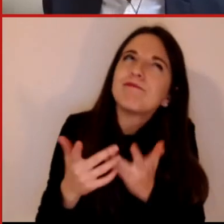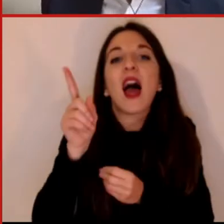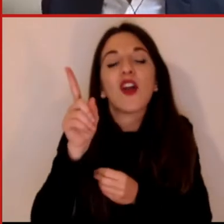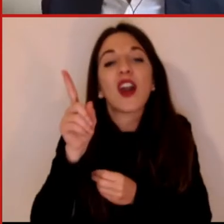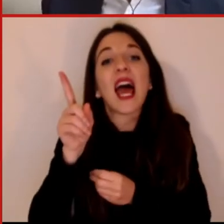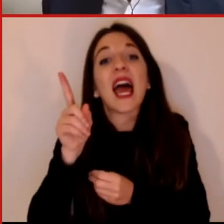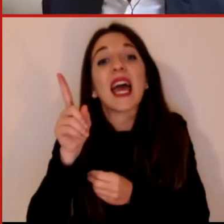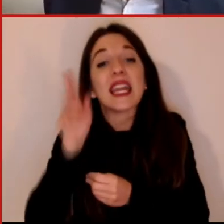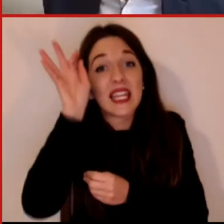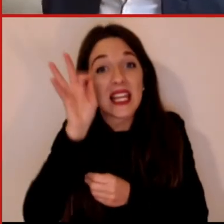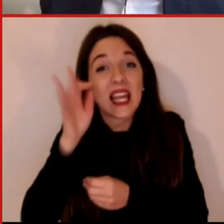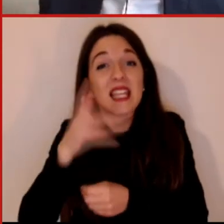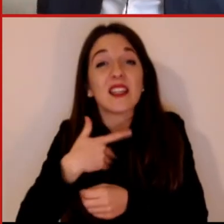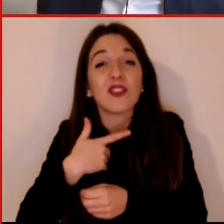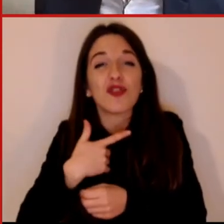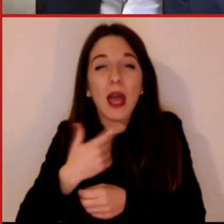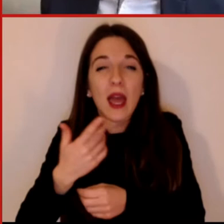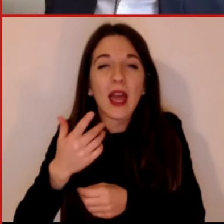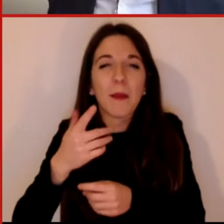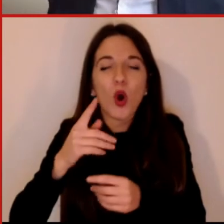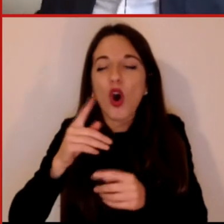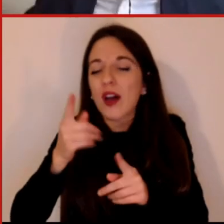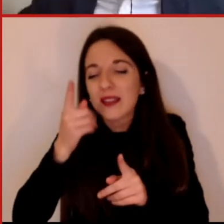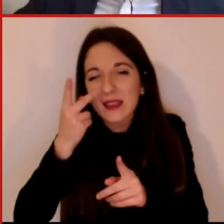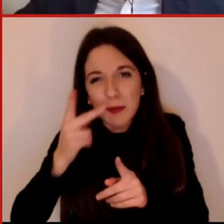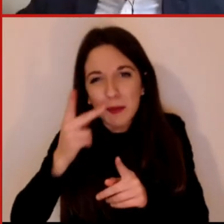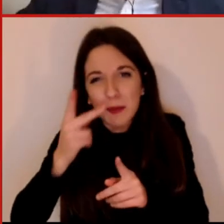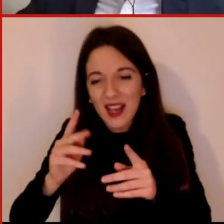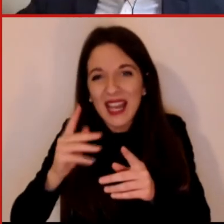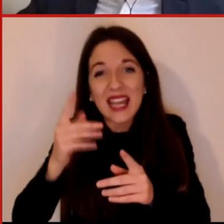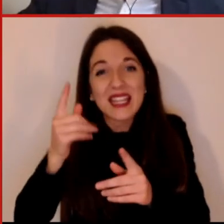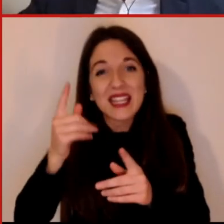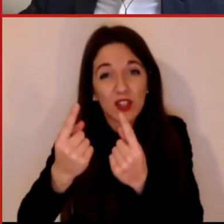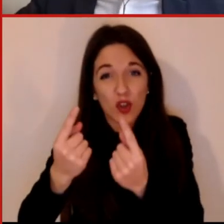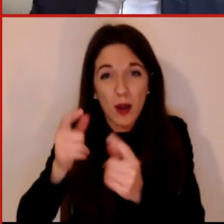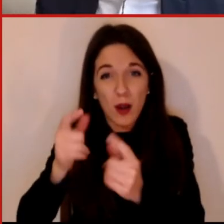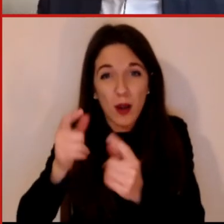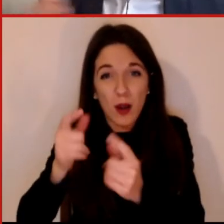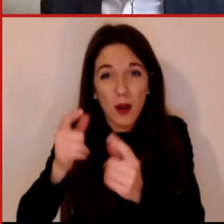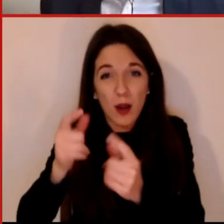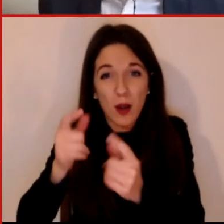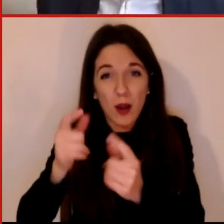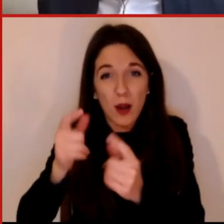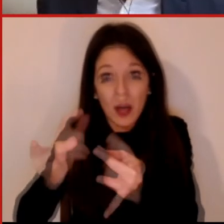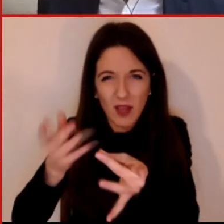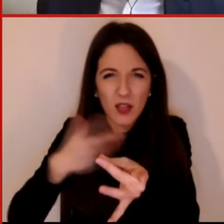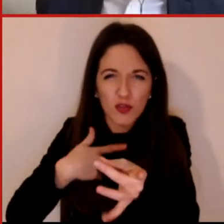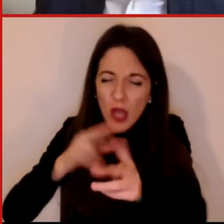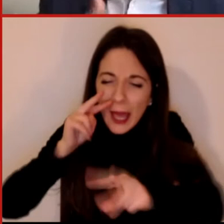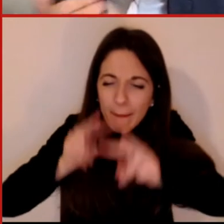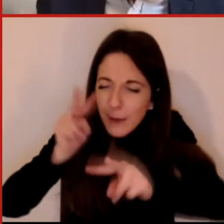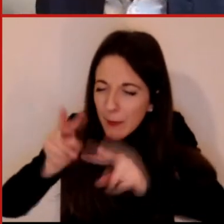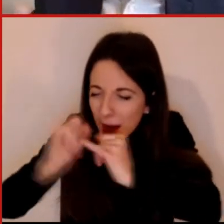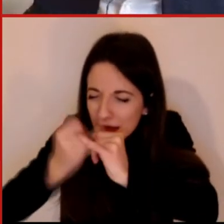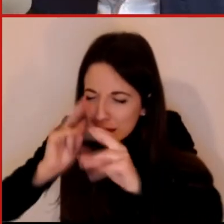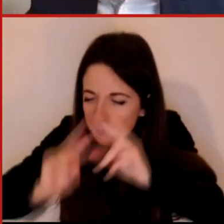sequenziamento genetico di tutti i casi positivi che vengono osservati, negli altri paesi inclusa l'Italia